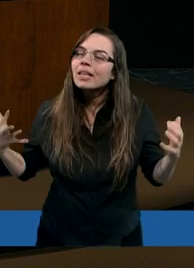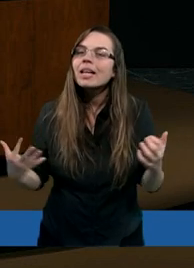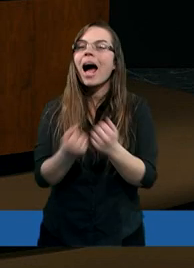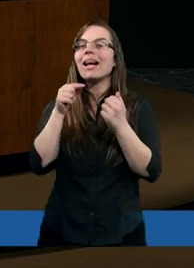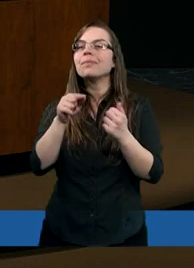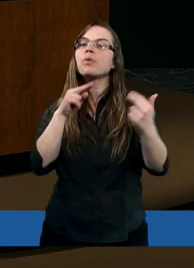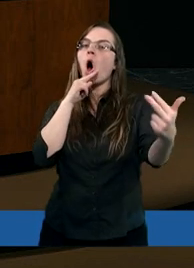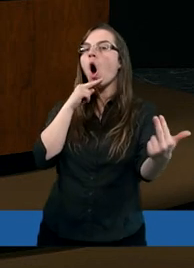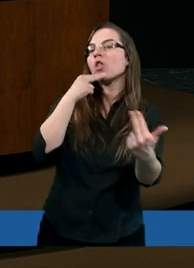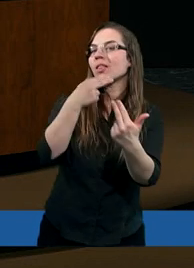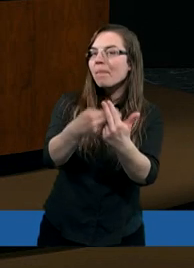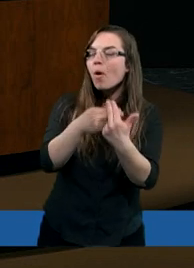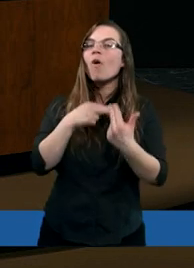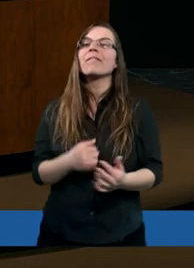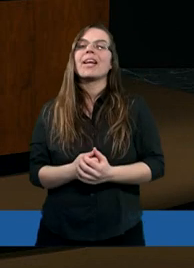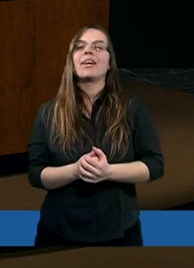odpowiedź,